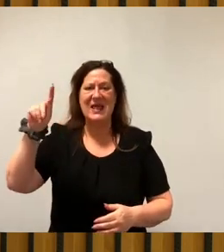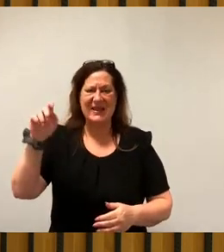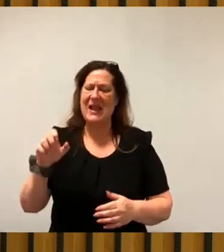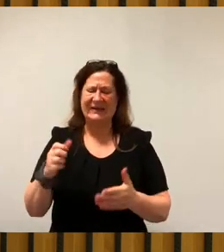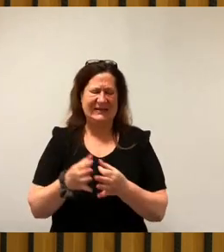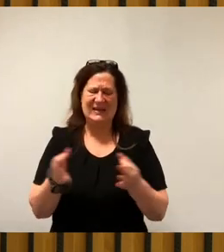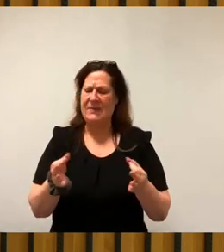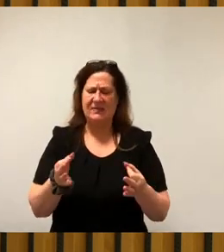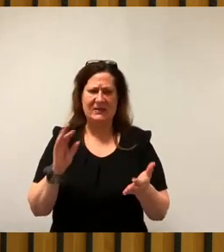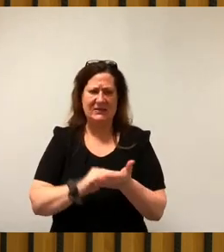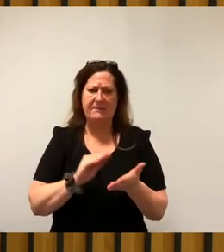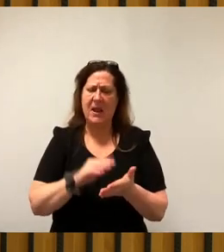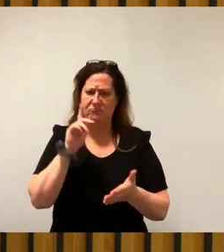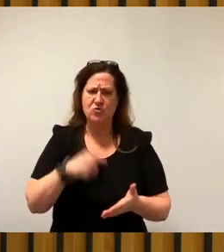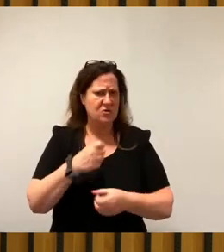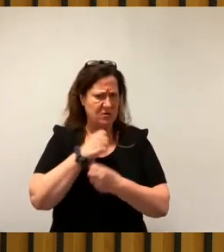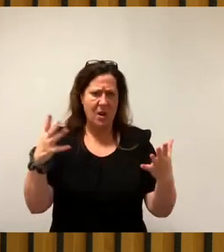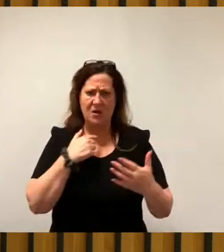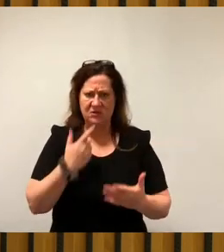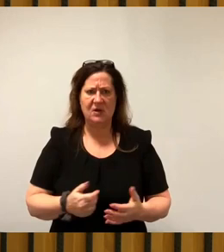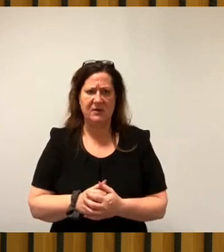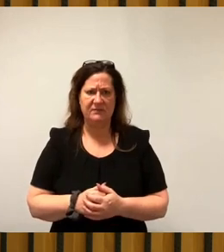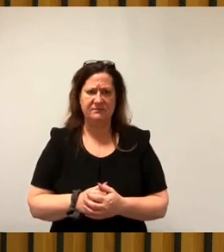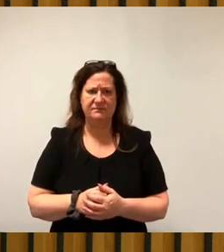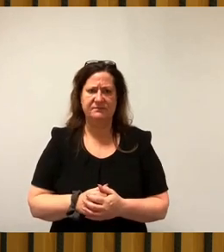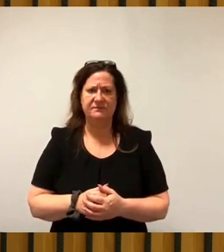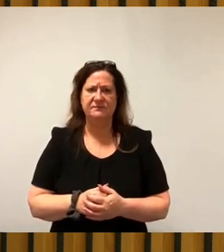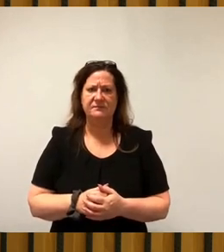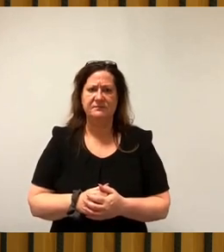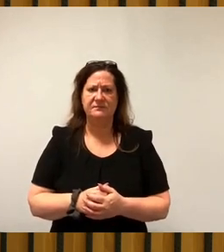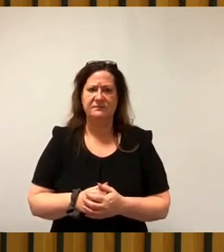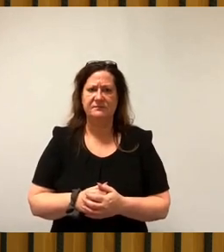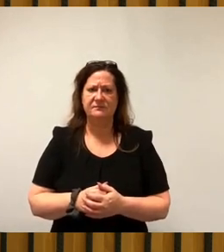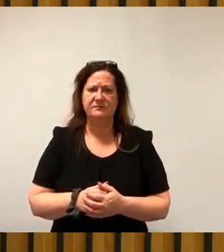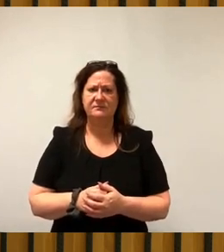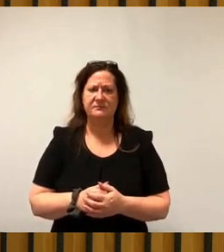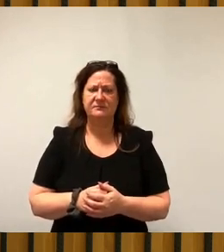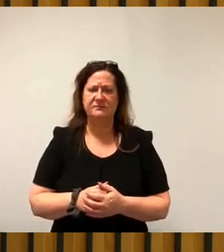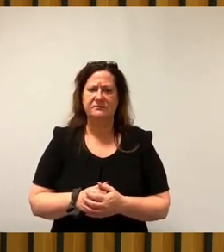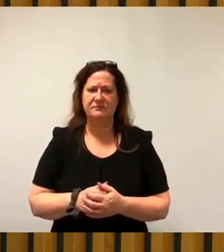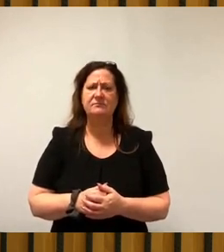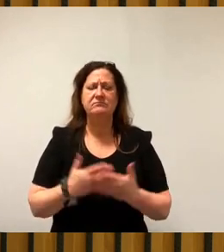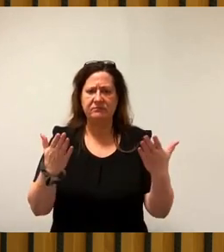muss an dieser Stelle klar gesehen werden, Herr Dr.